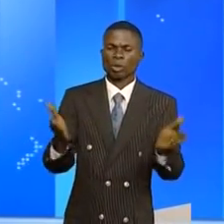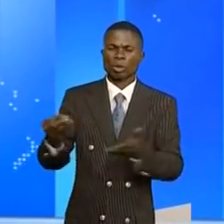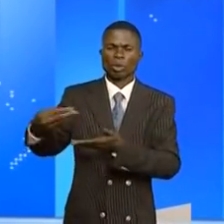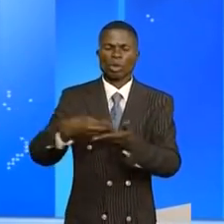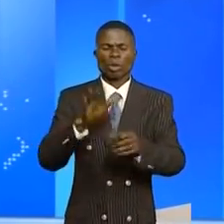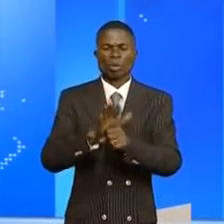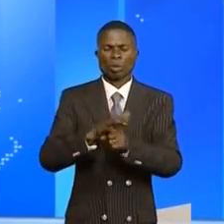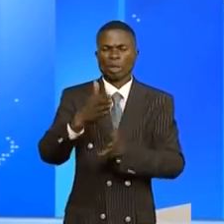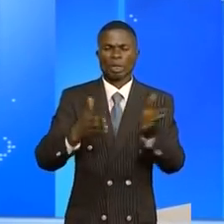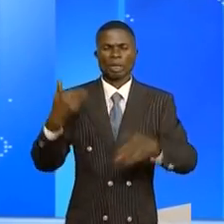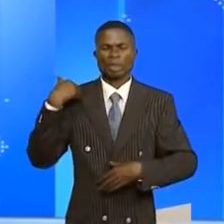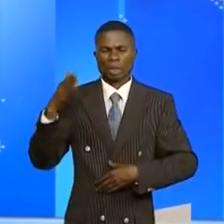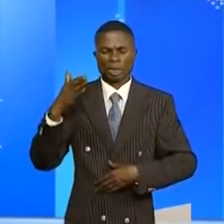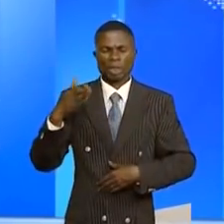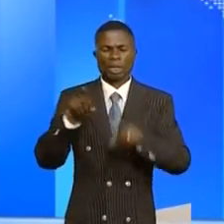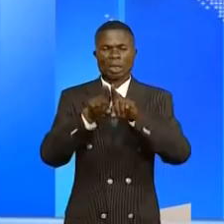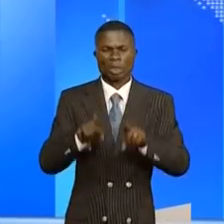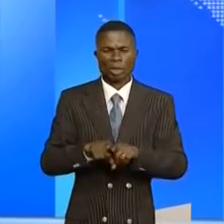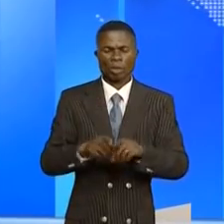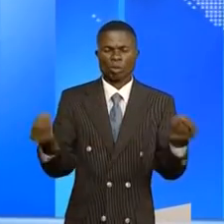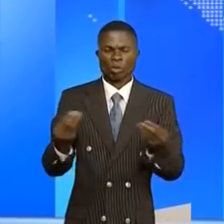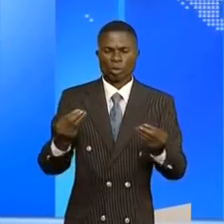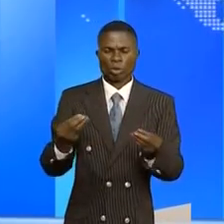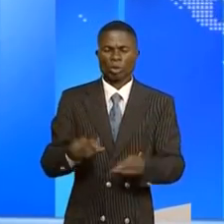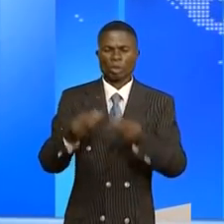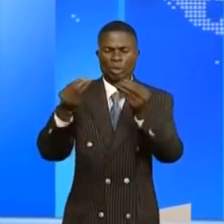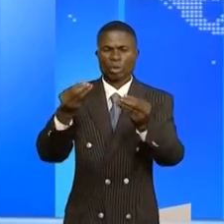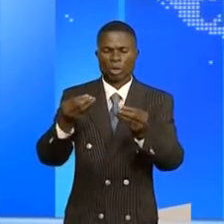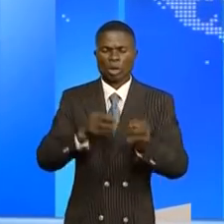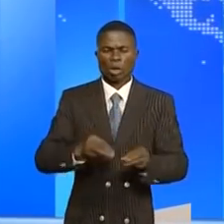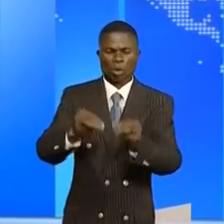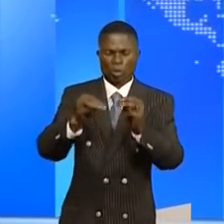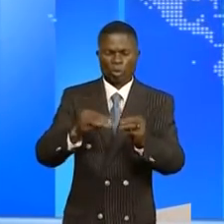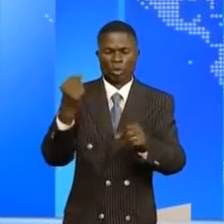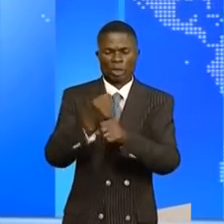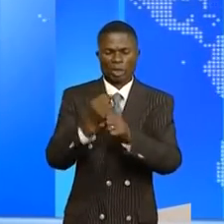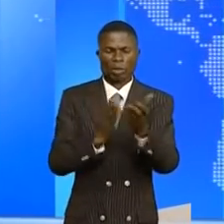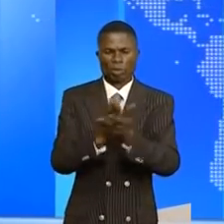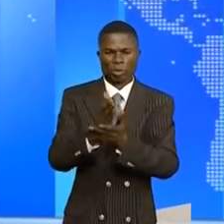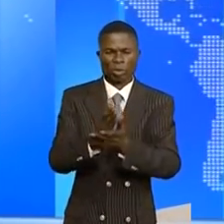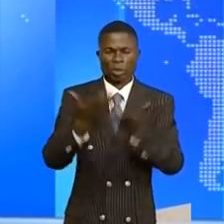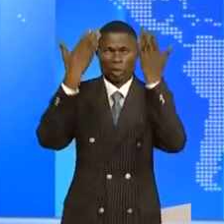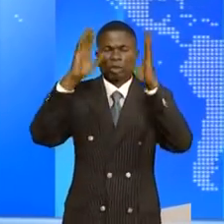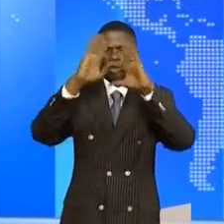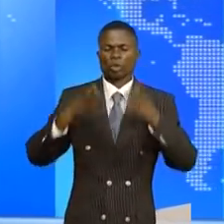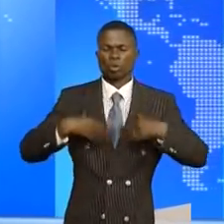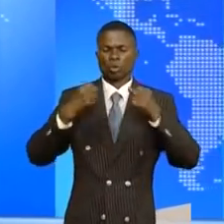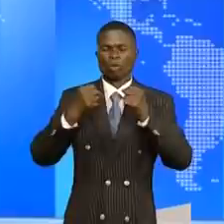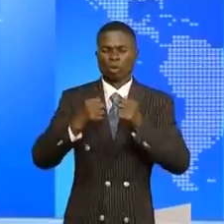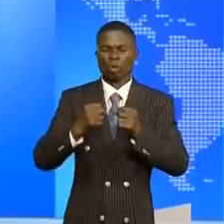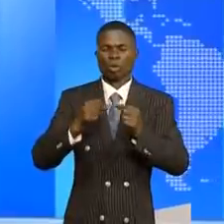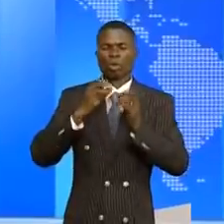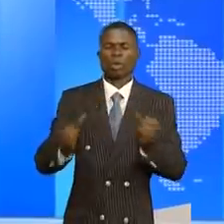accrue des recettes non fiscales afin de lui donner les moyens de sa politique. Puisse l'éternel vous